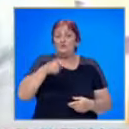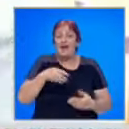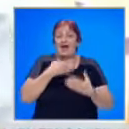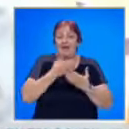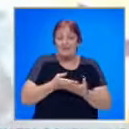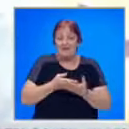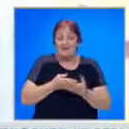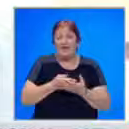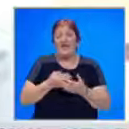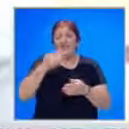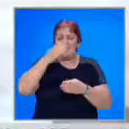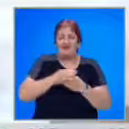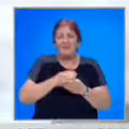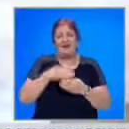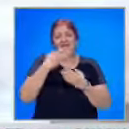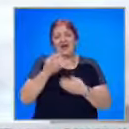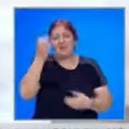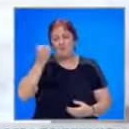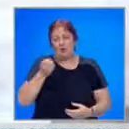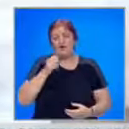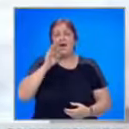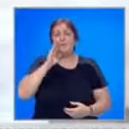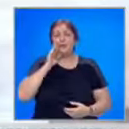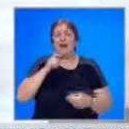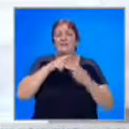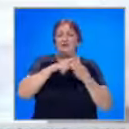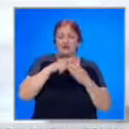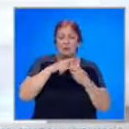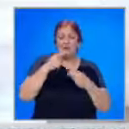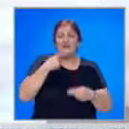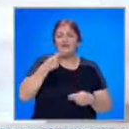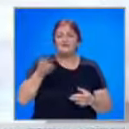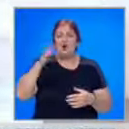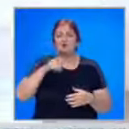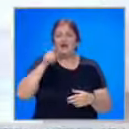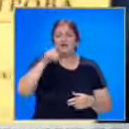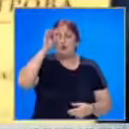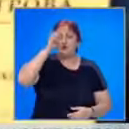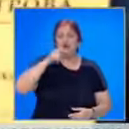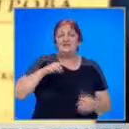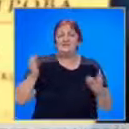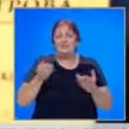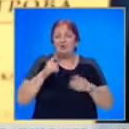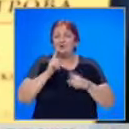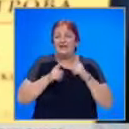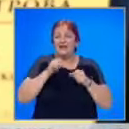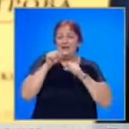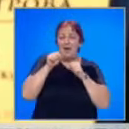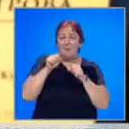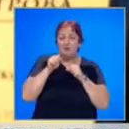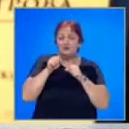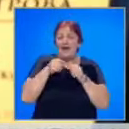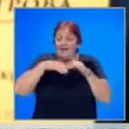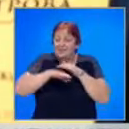даде, ето най-накрая даде плод. Бащата на Стойка, Желязко Петров, разказва, че още като ученичка тя започнала да тренира бокс.